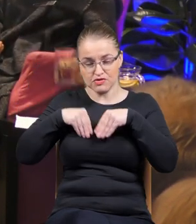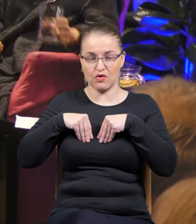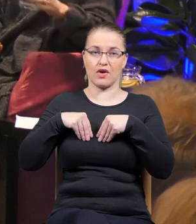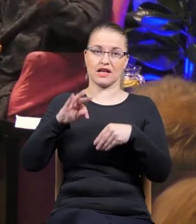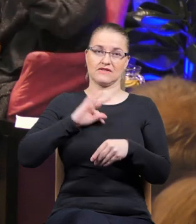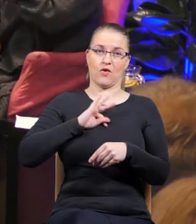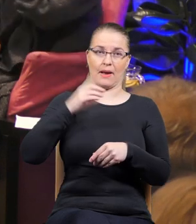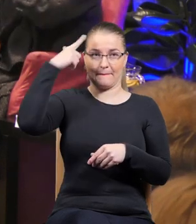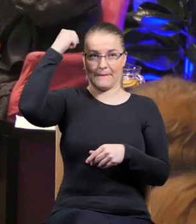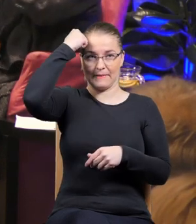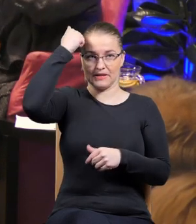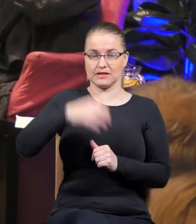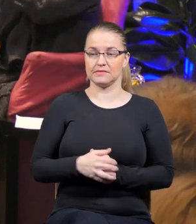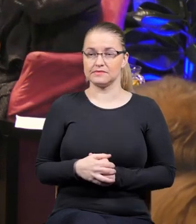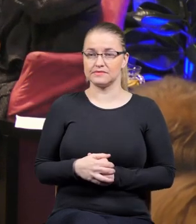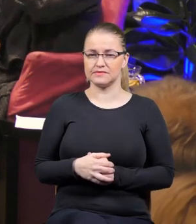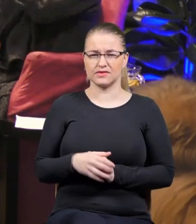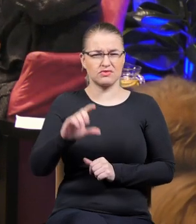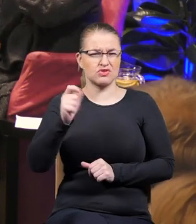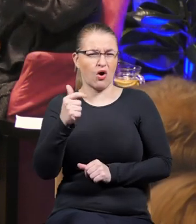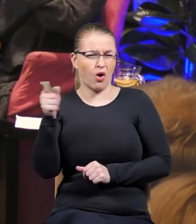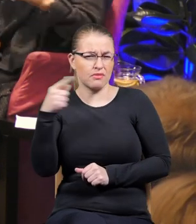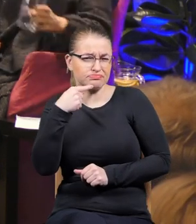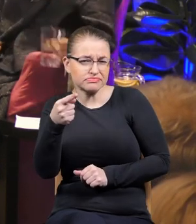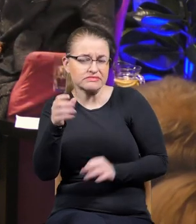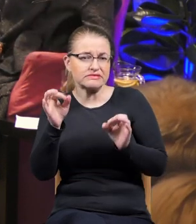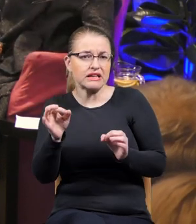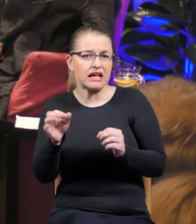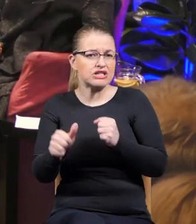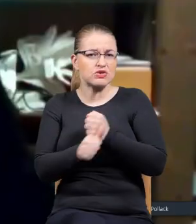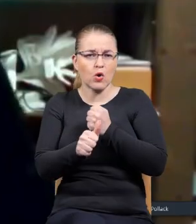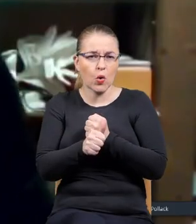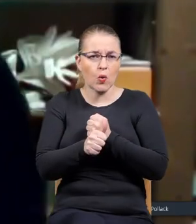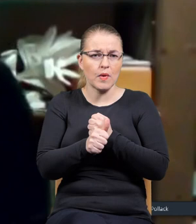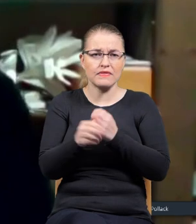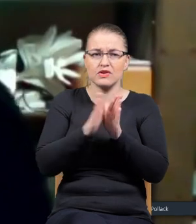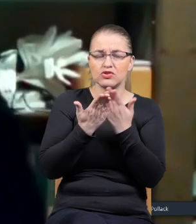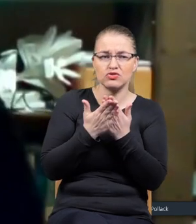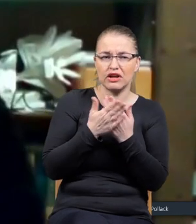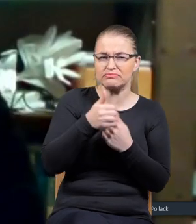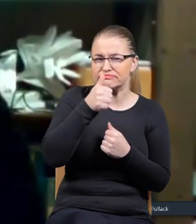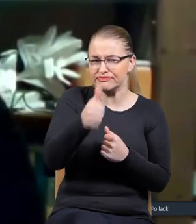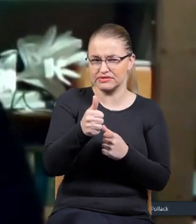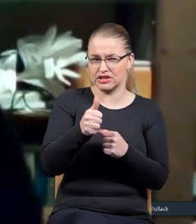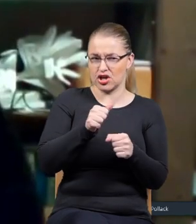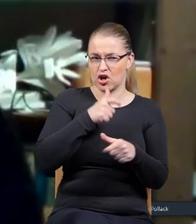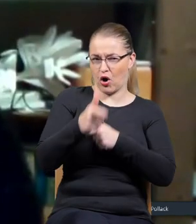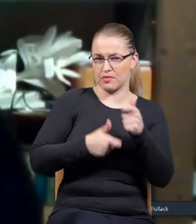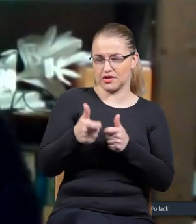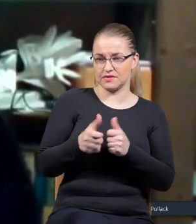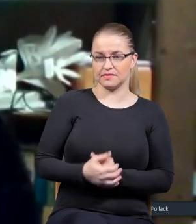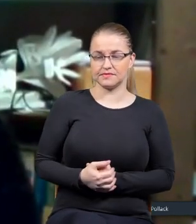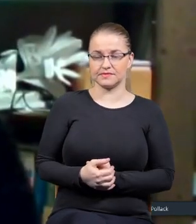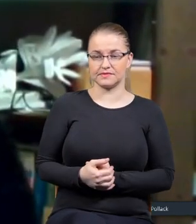mówi, że reportaż jest gatunkiem niemożliwym. Co ty na to? To jest bardzo możliwe. Ja w moim zdaniem,